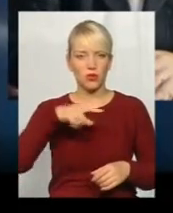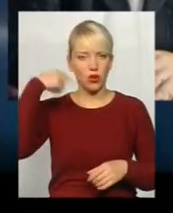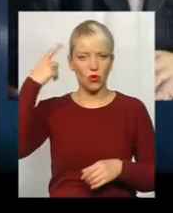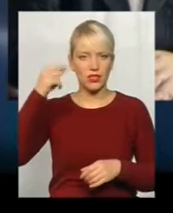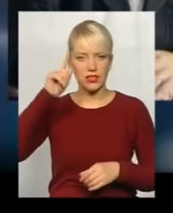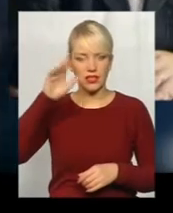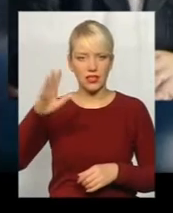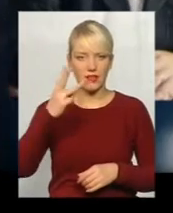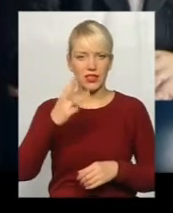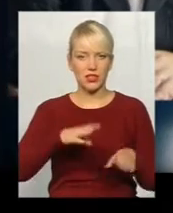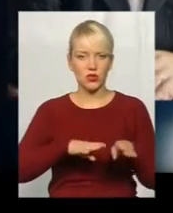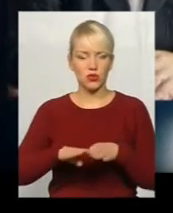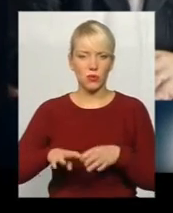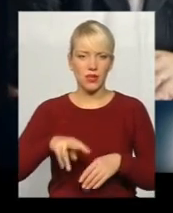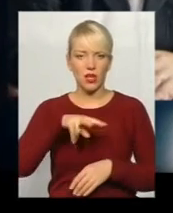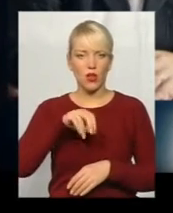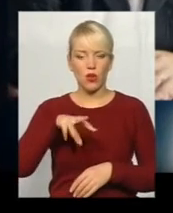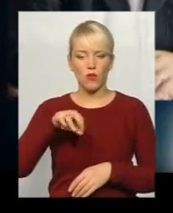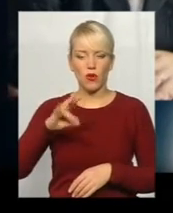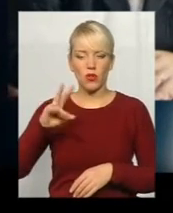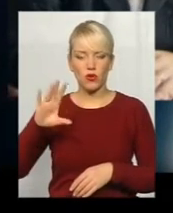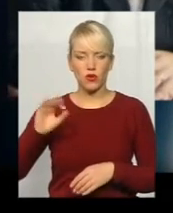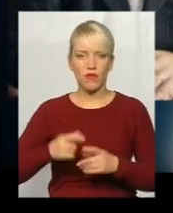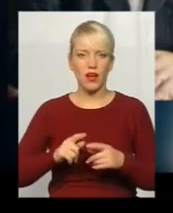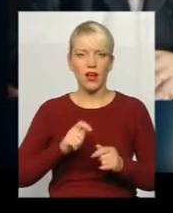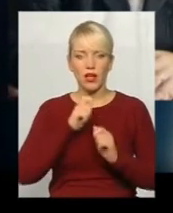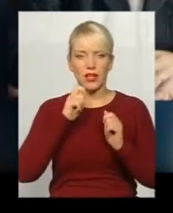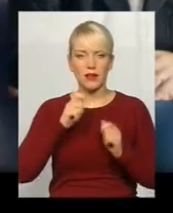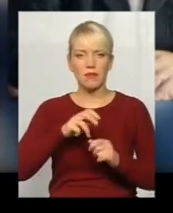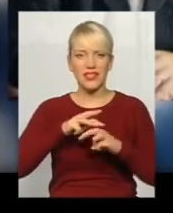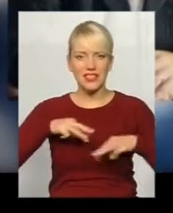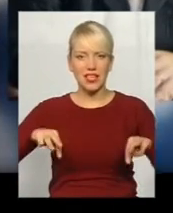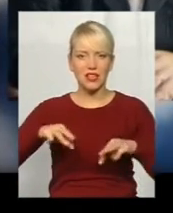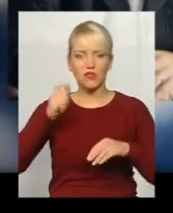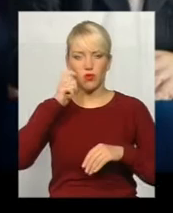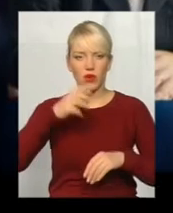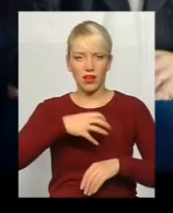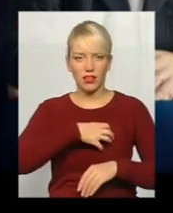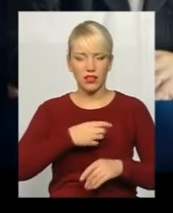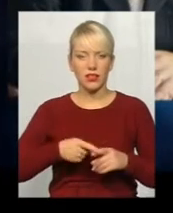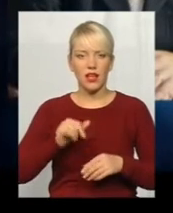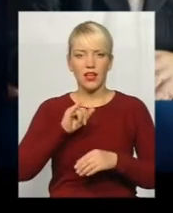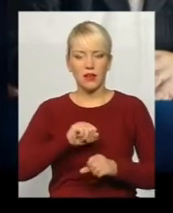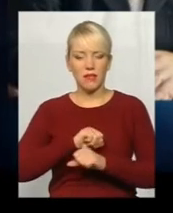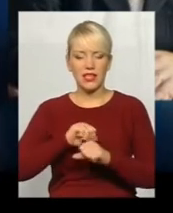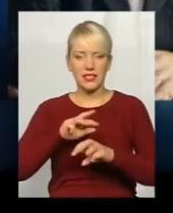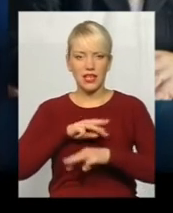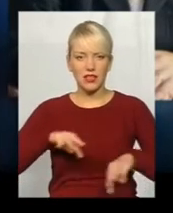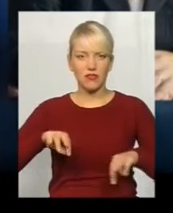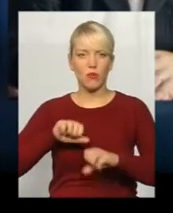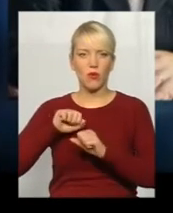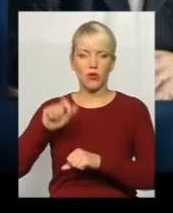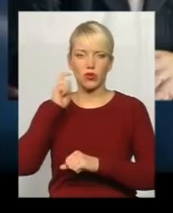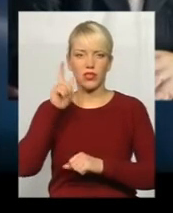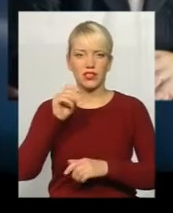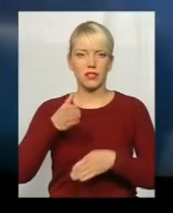ступеня. Михайло Ломоносова. Почесним знаком Міністерства юстиції України. Медалю Міністерства оборони України за сприяння Збройним